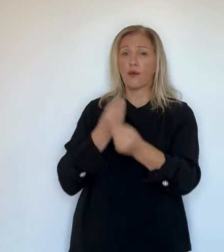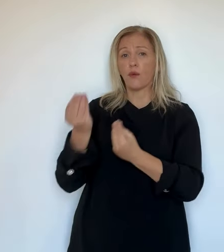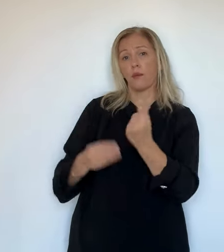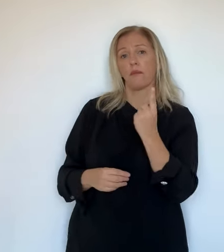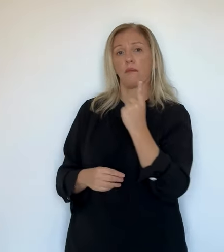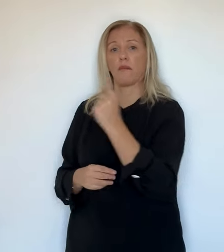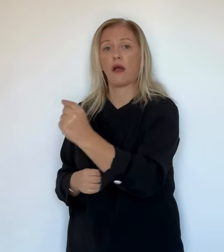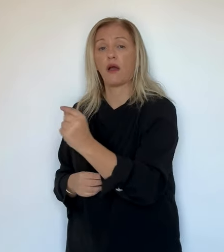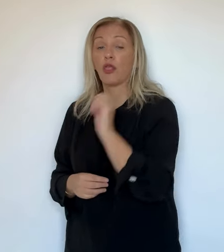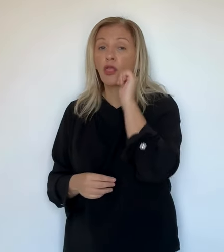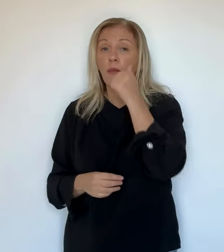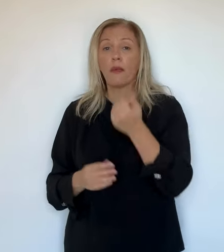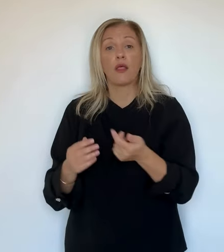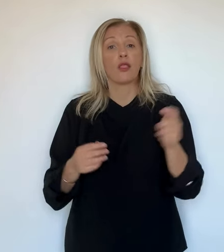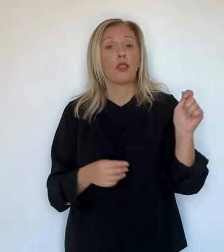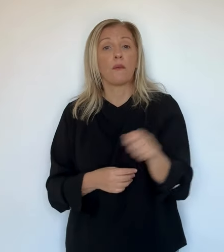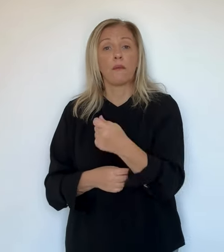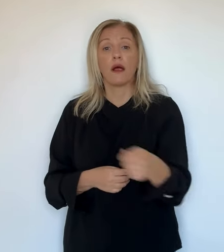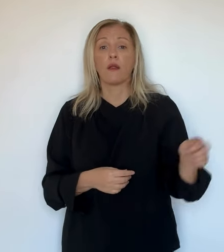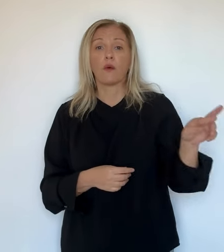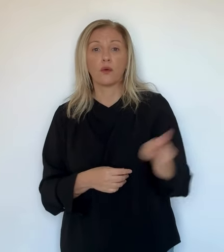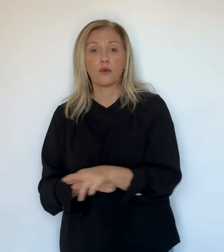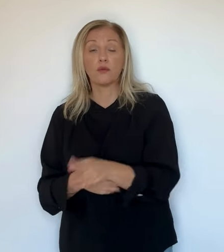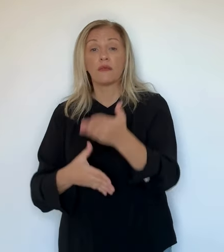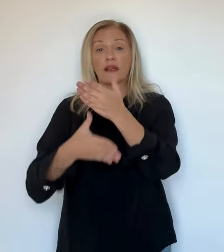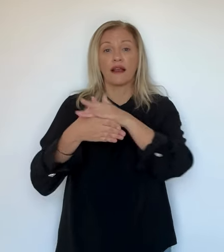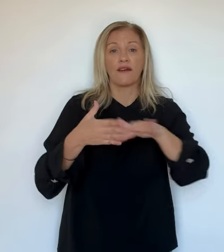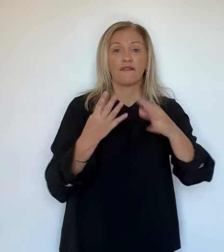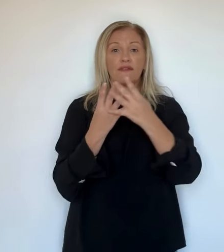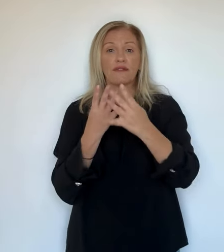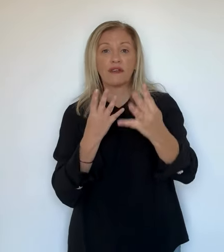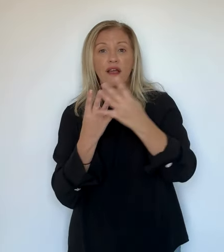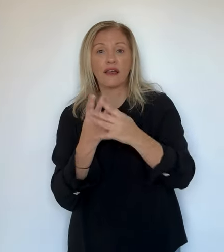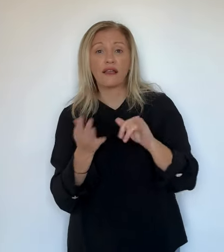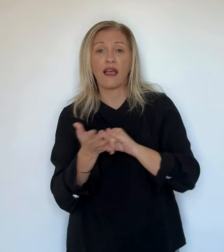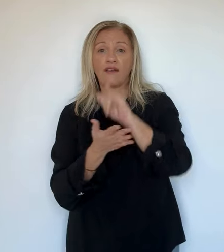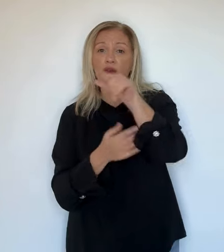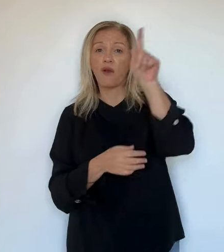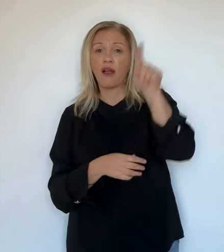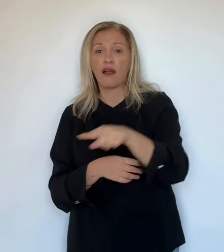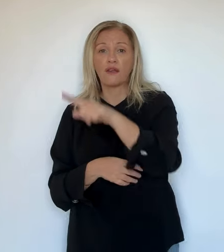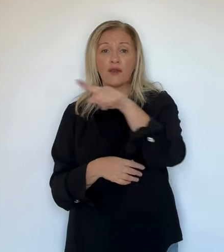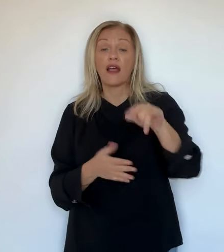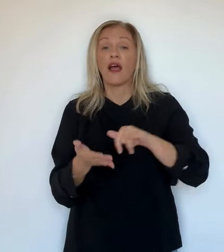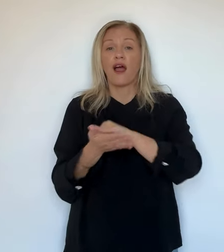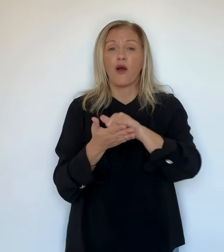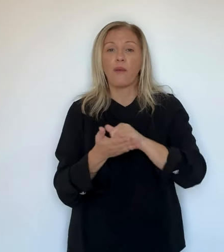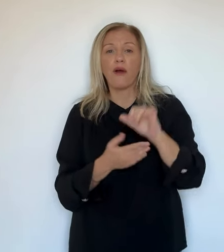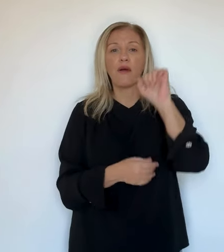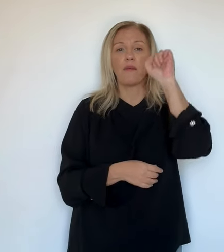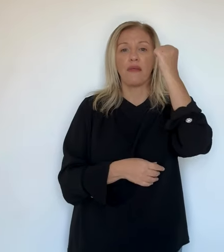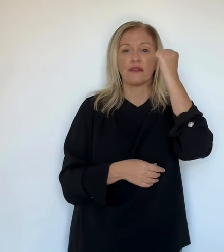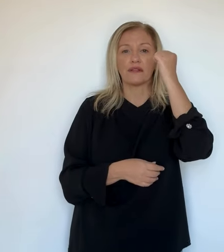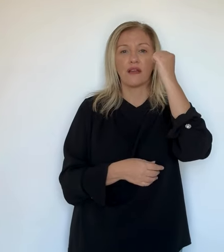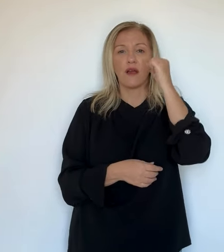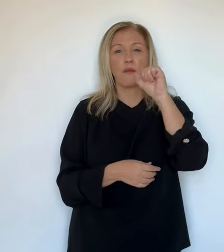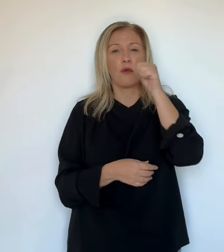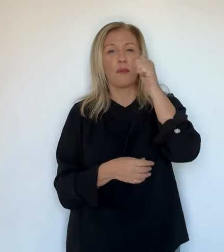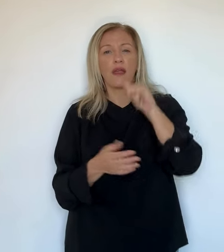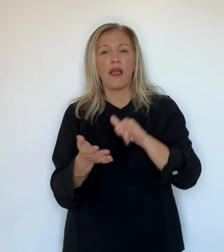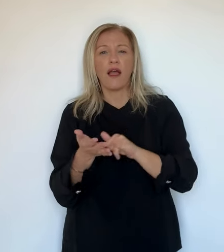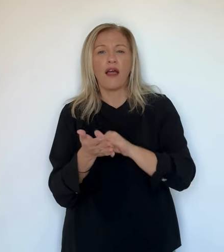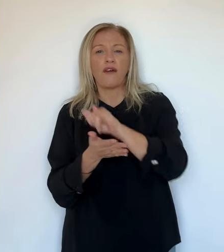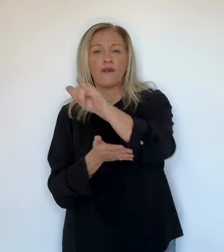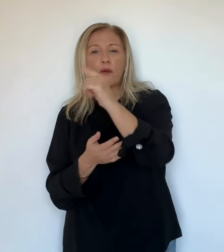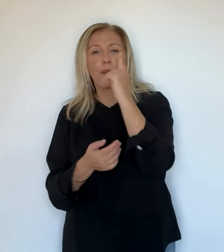matin de Paris, Nice et Marseille ont pu décoller et atterrir. Mais depuis, tous les vols sont annulés, comme celui à destination de Lyon, qui devait partir à